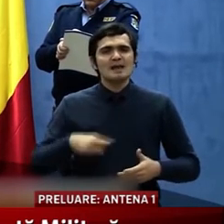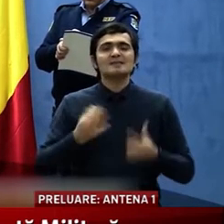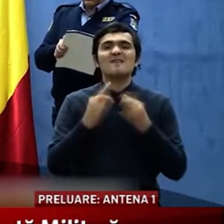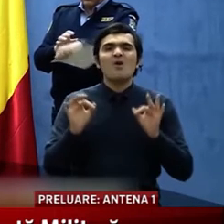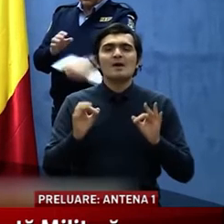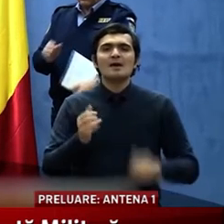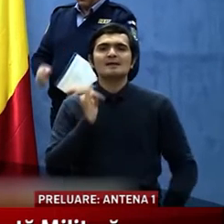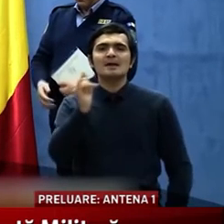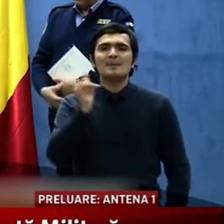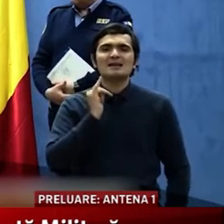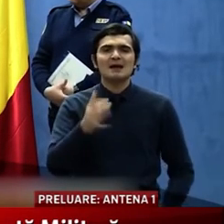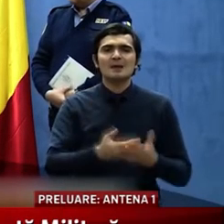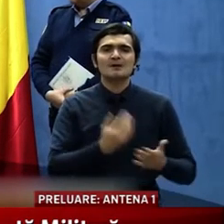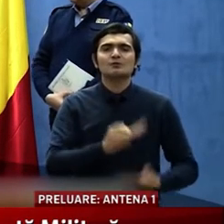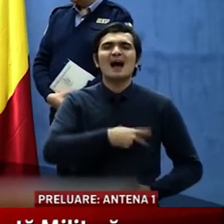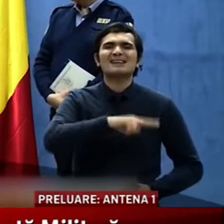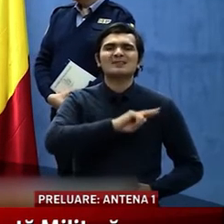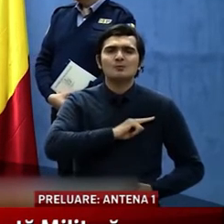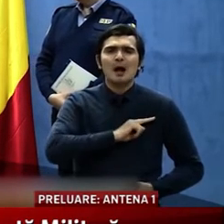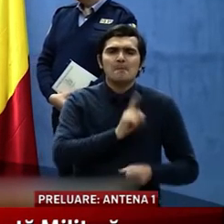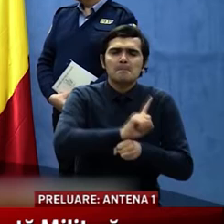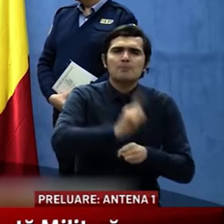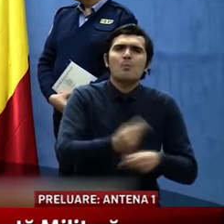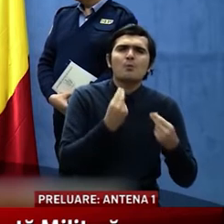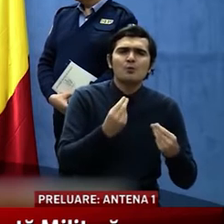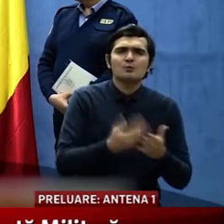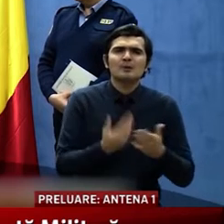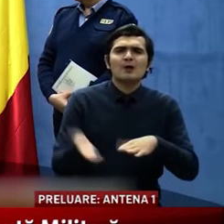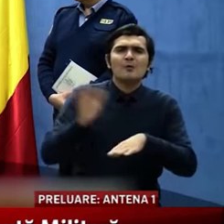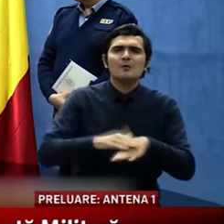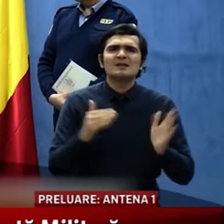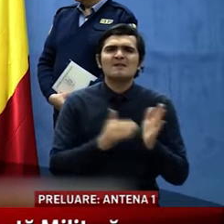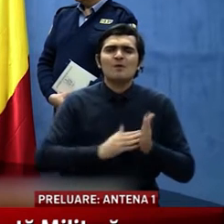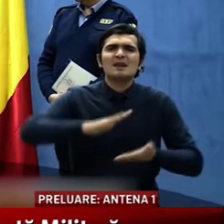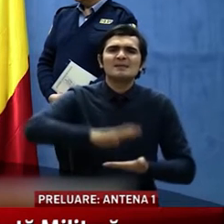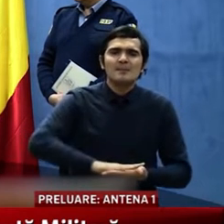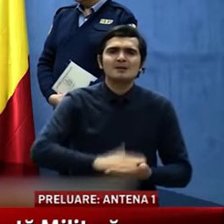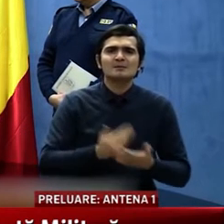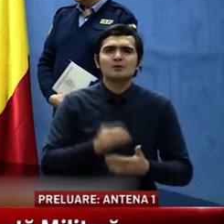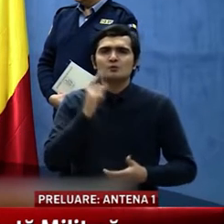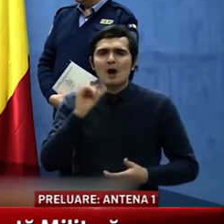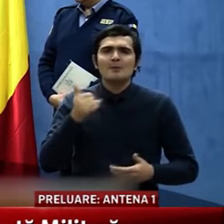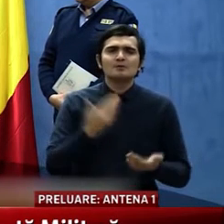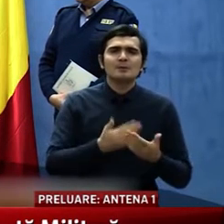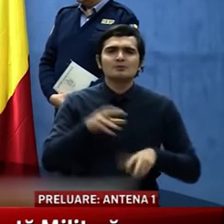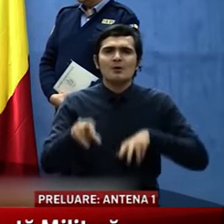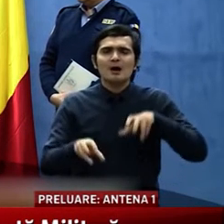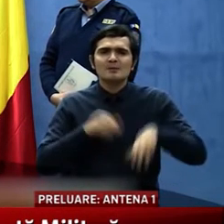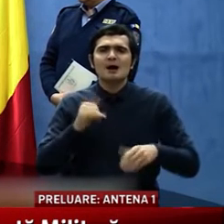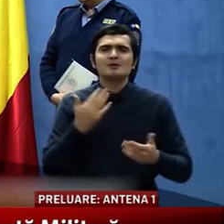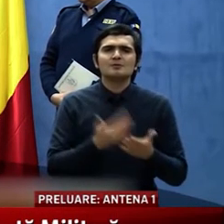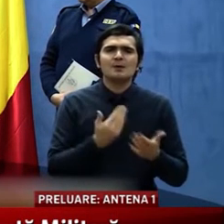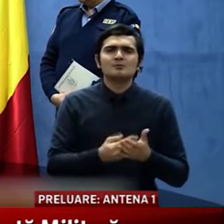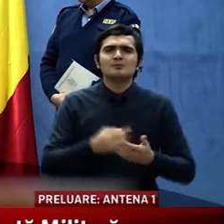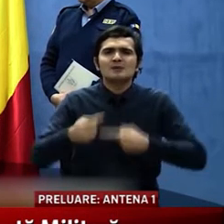bunuri care acoperă necesitățile de bază ale persoanelor și animalelor de companie domestice, precum și bunuri necesare de desfășurări activității